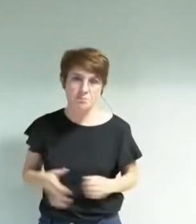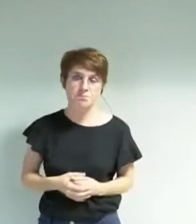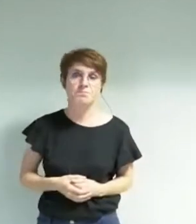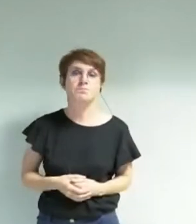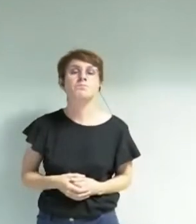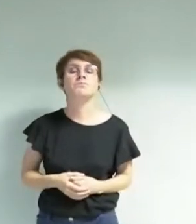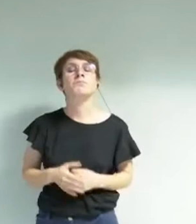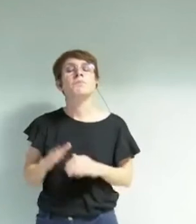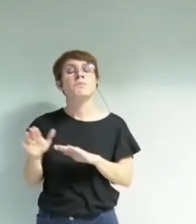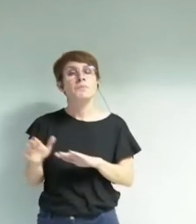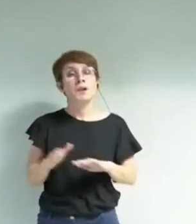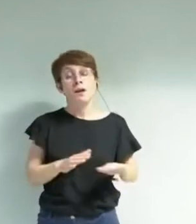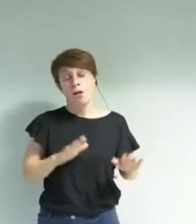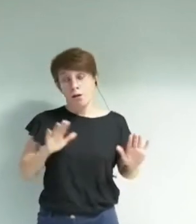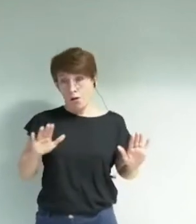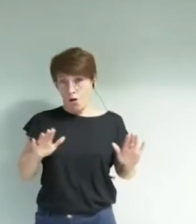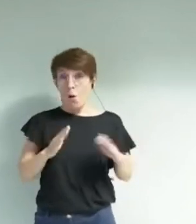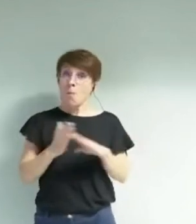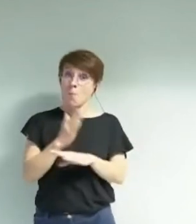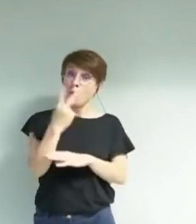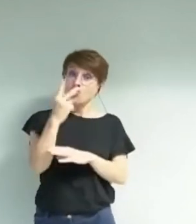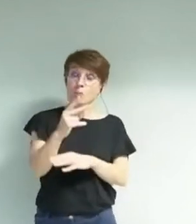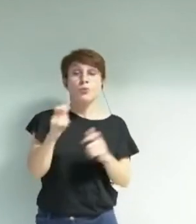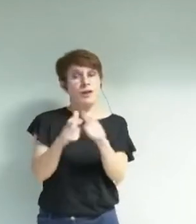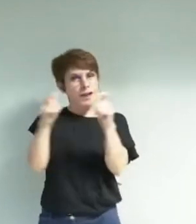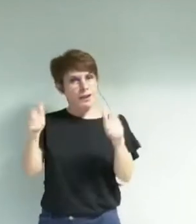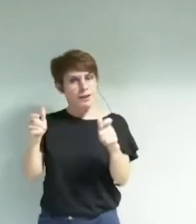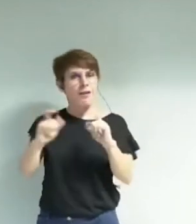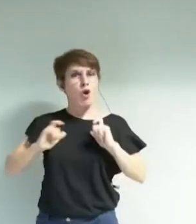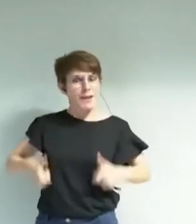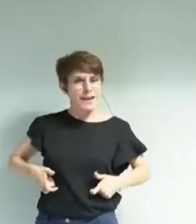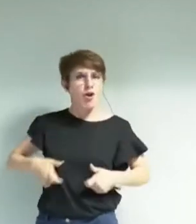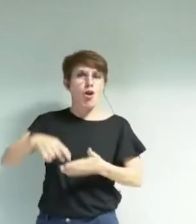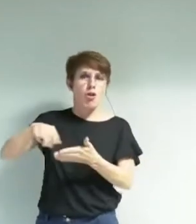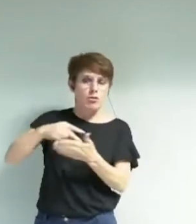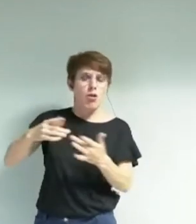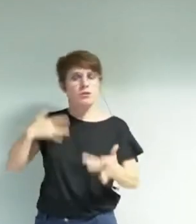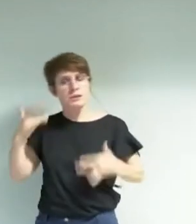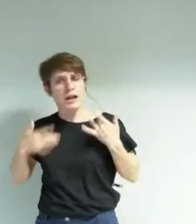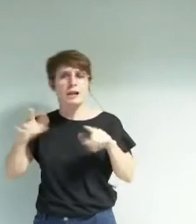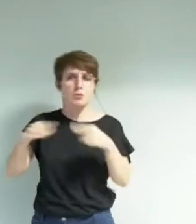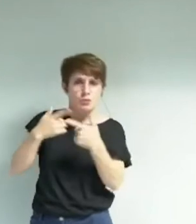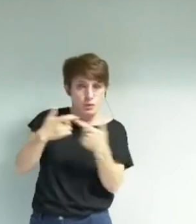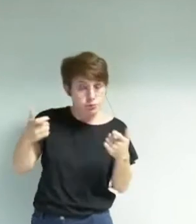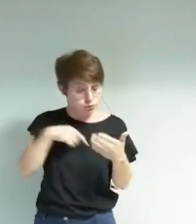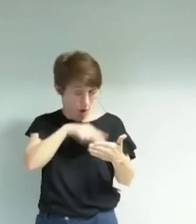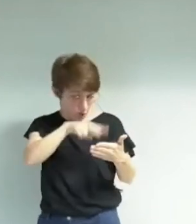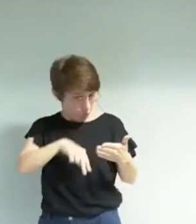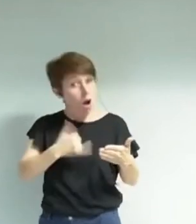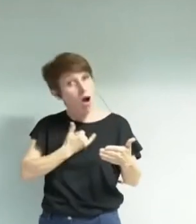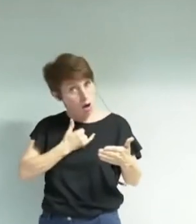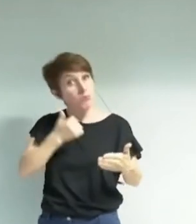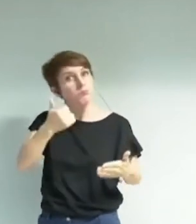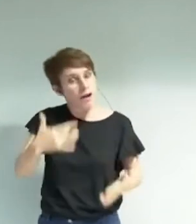Une fois n'est pas coutume, votre projet sur le conservatoire me semble a priori intéressant. J'aurais quand même une